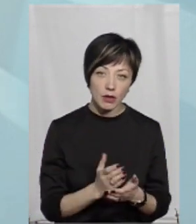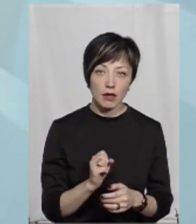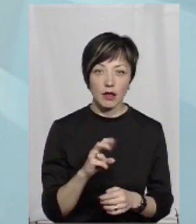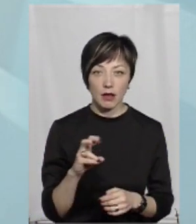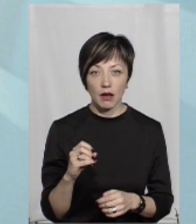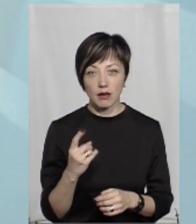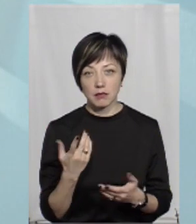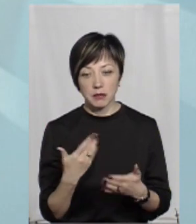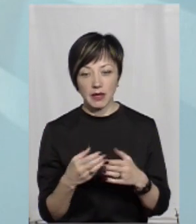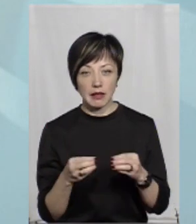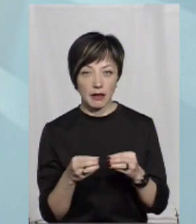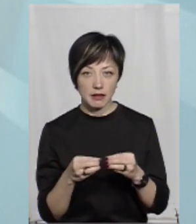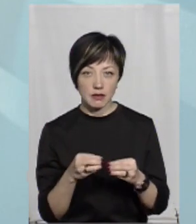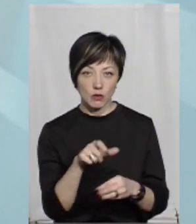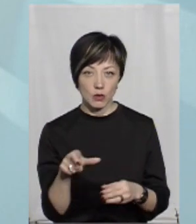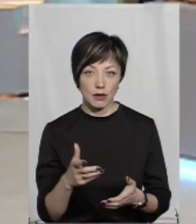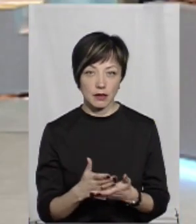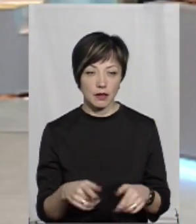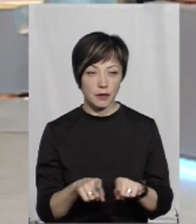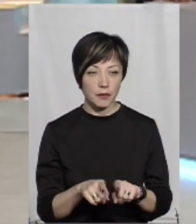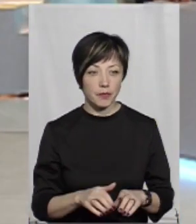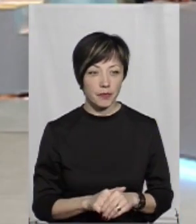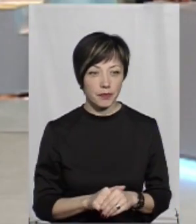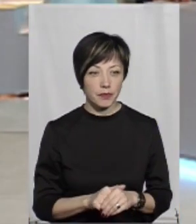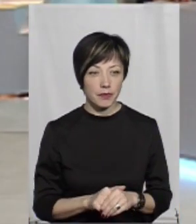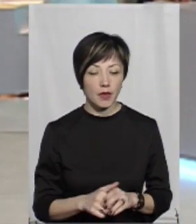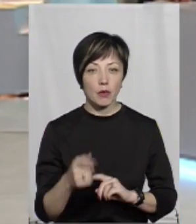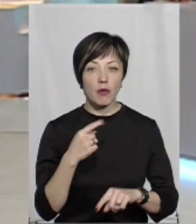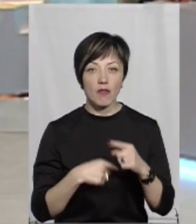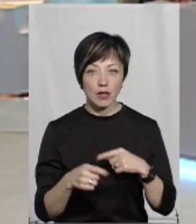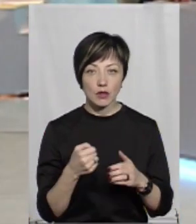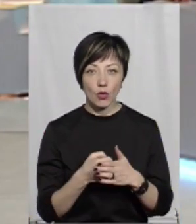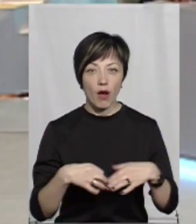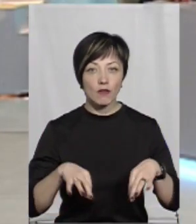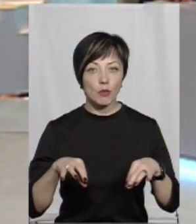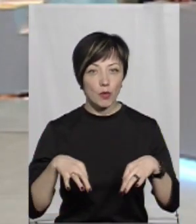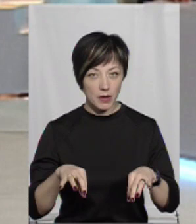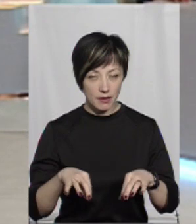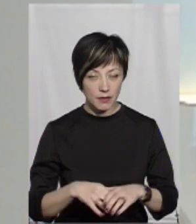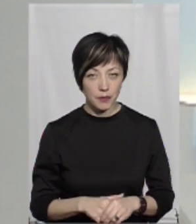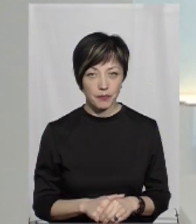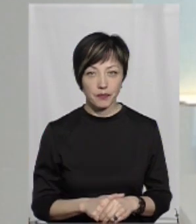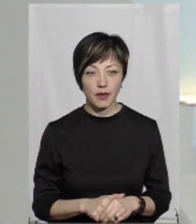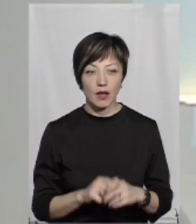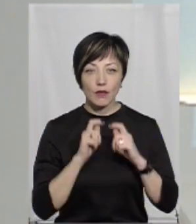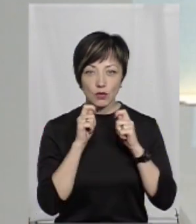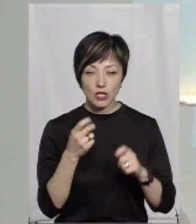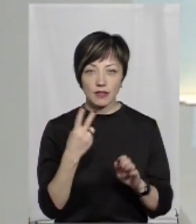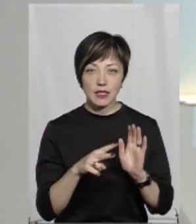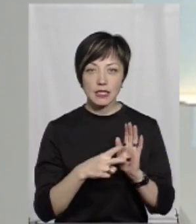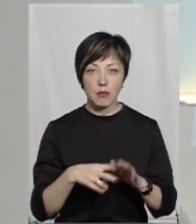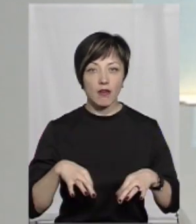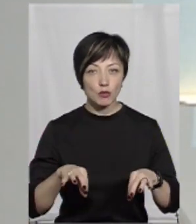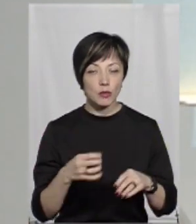один десяток приблизно вже набирається. Так. Повернемось до автомобілів. Вручили 27